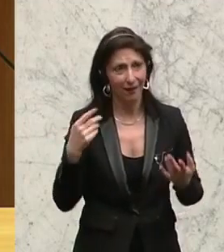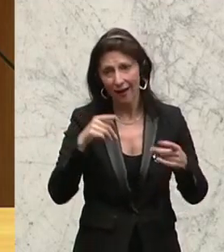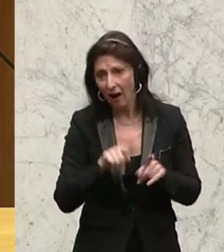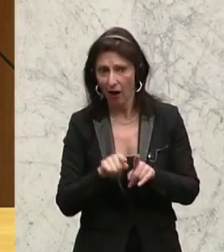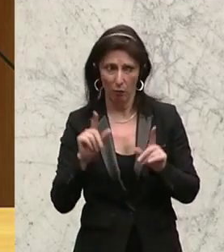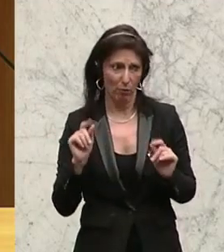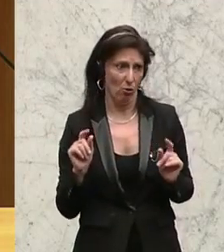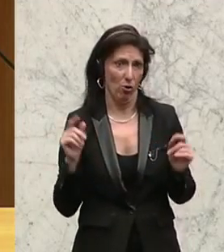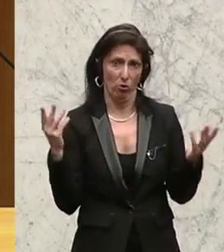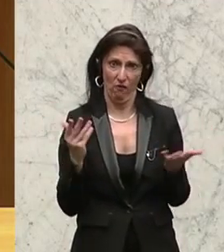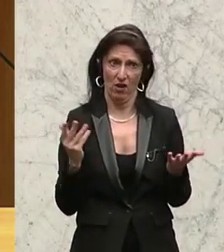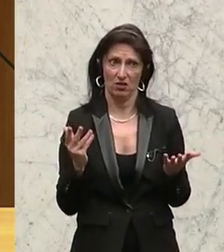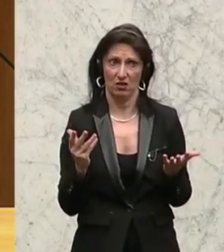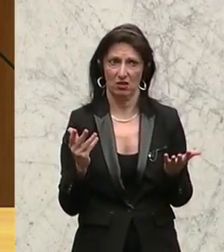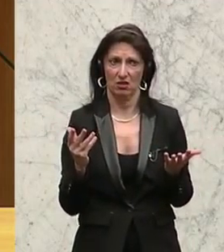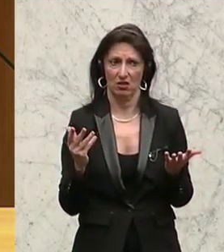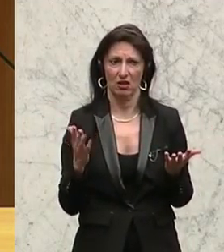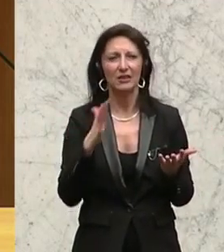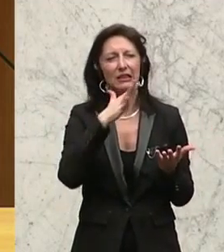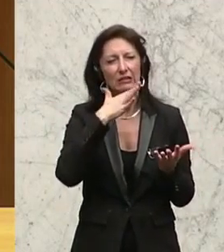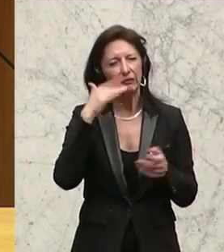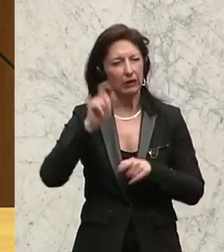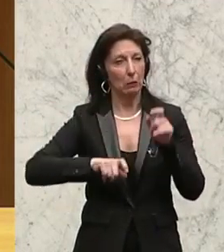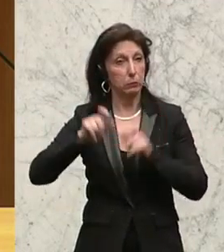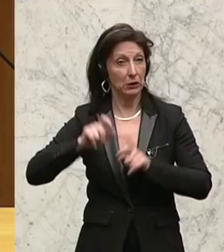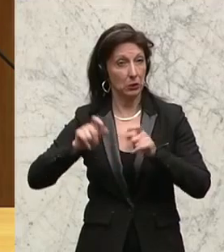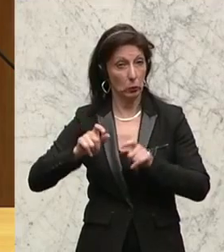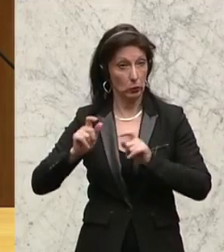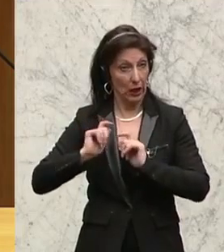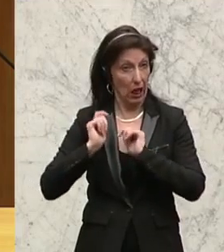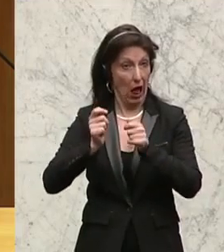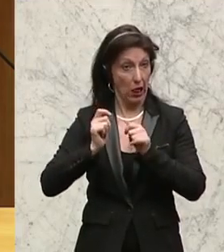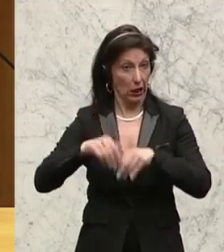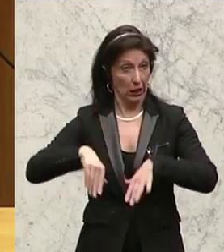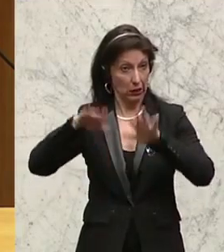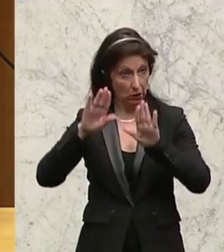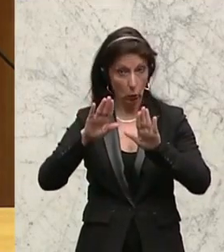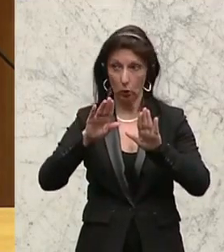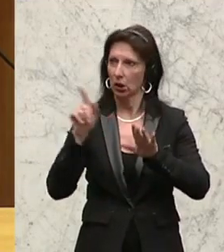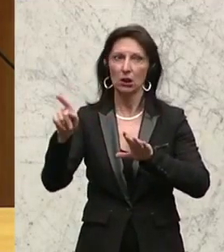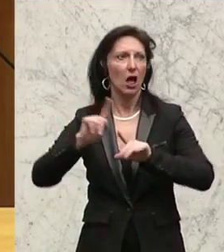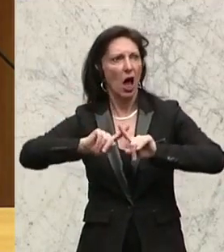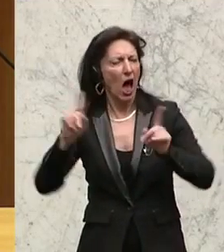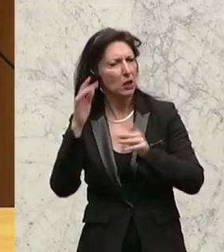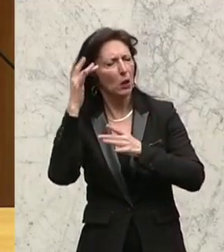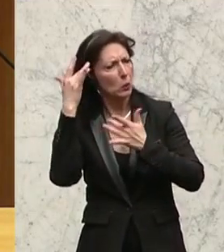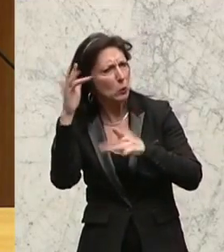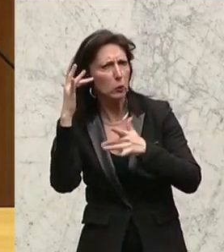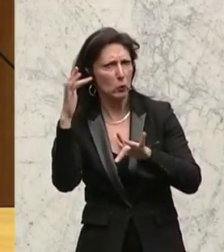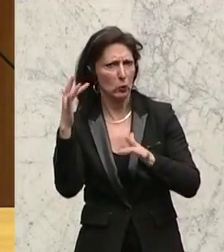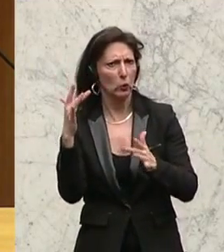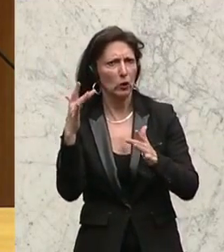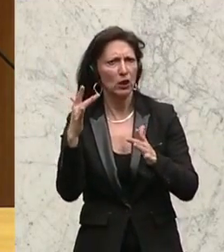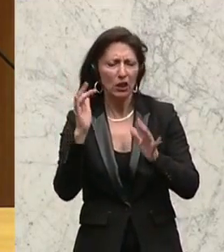die große Anzahl von Asylwerberinnen und Asylwerbern aus Ländern mit anderem kulturellen Hintergrund eine